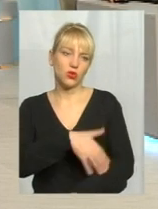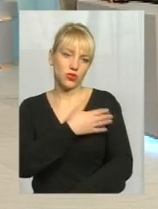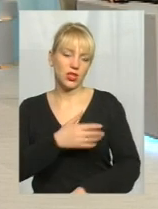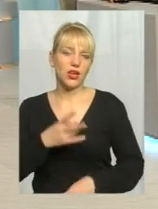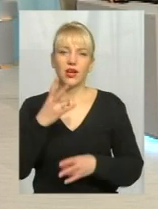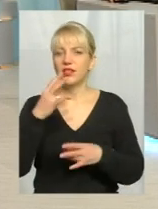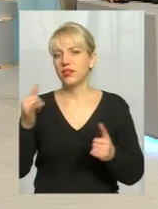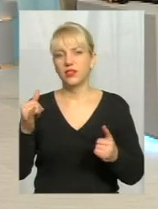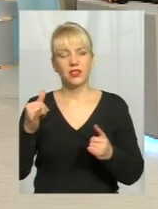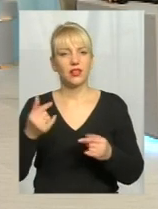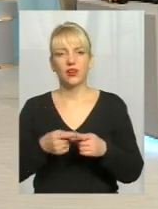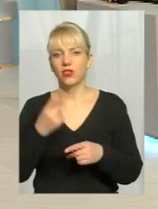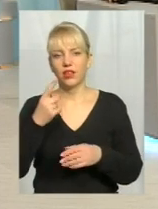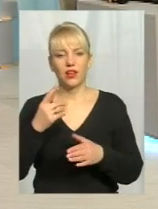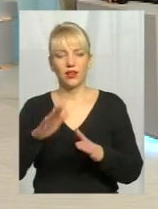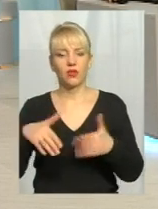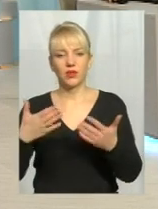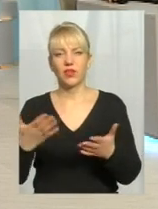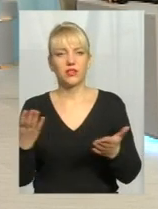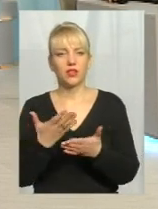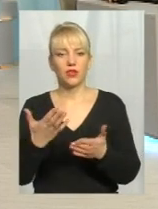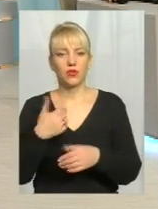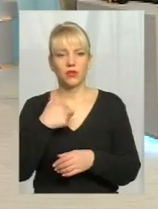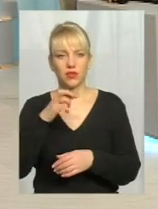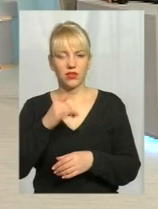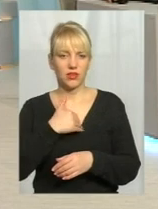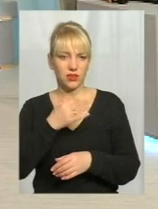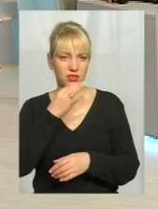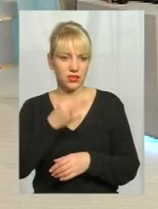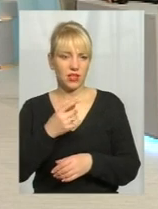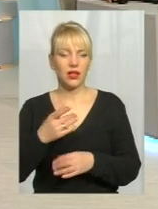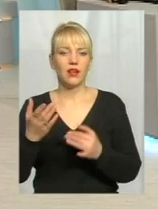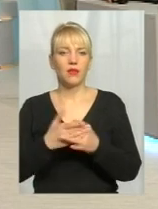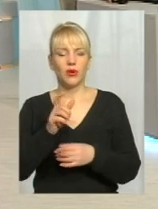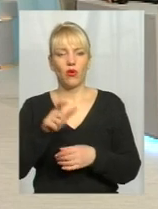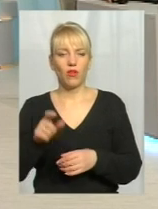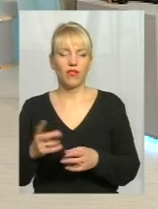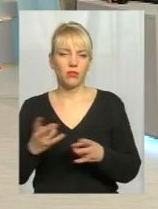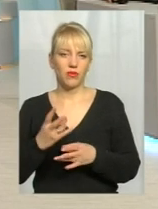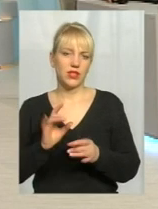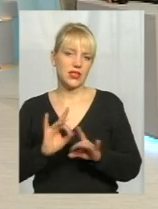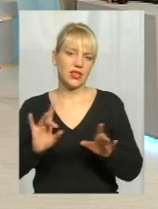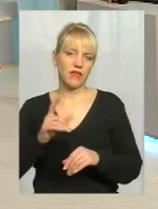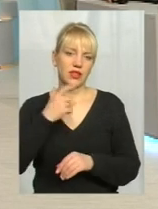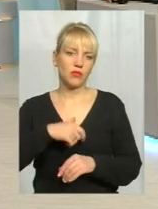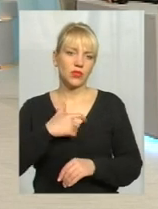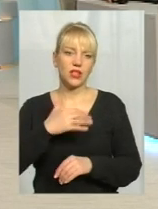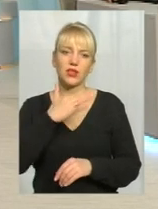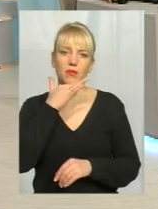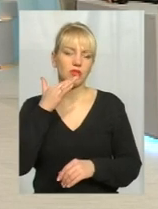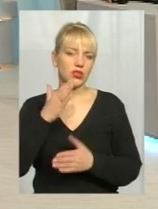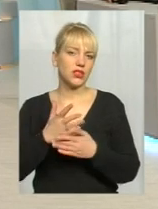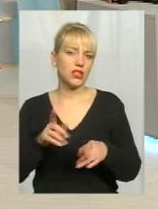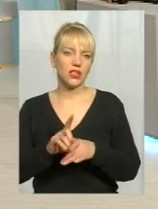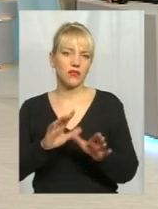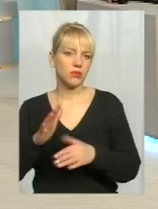Ні. Єдина та рекомендація, про яку я вже казала. Тобто, пільговики мають заявити про себе. Бувають дуже багато випадків,